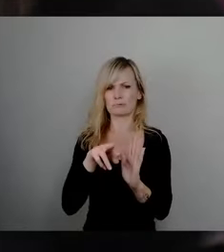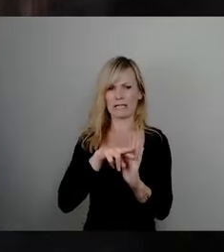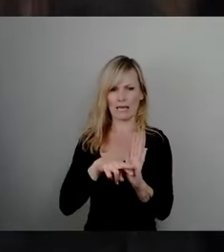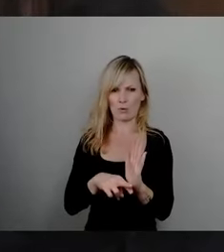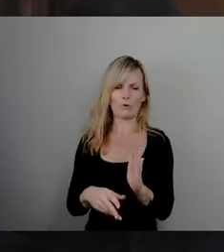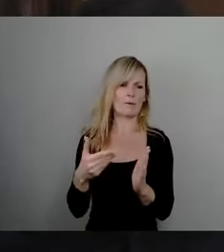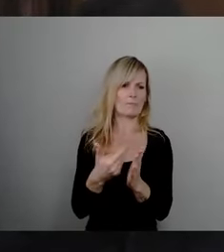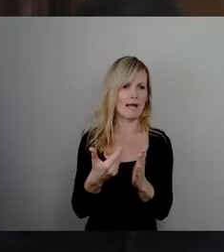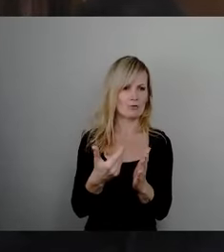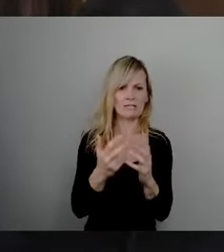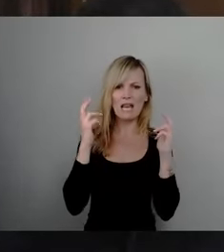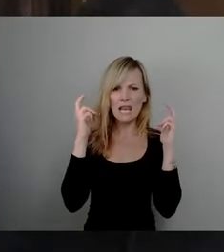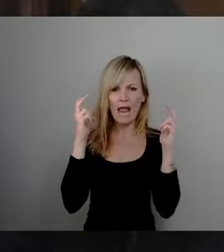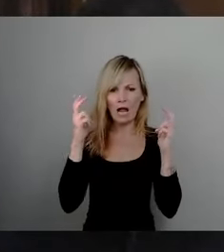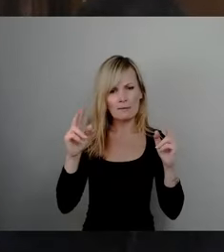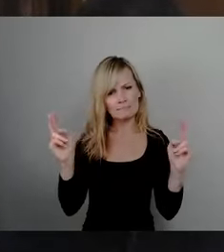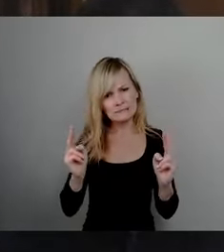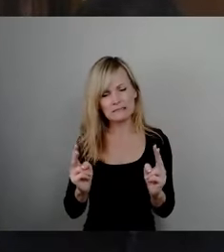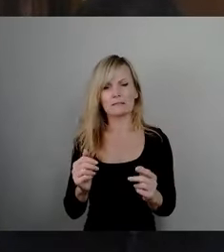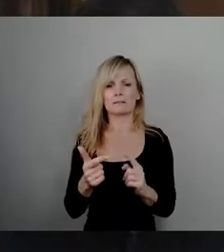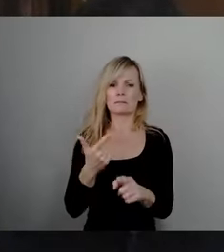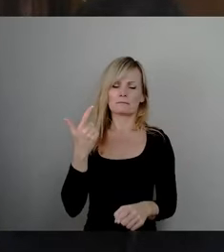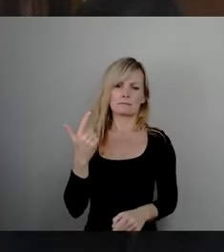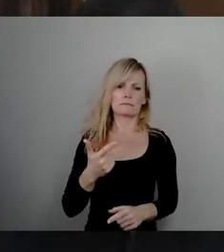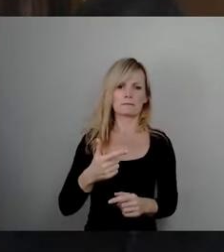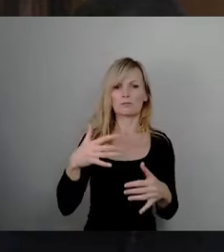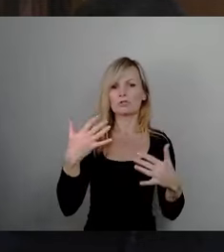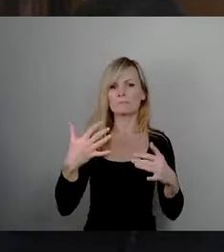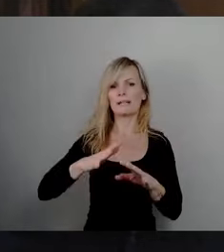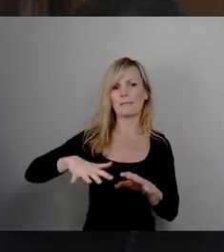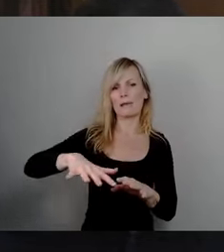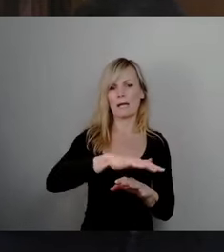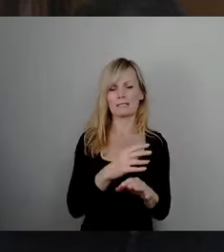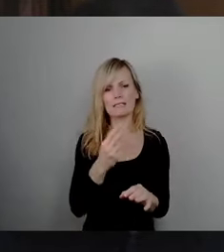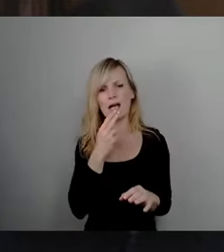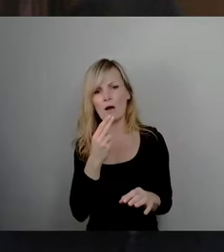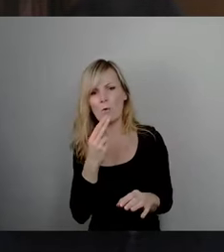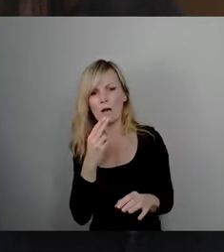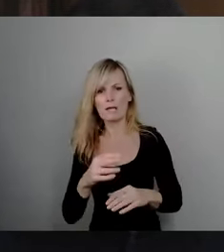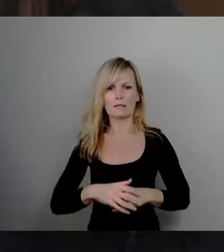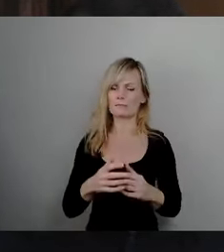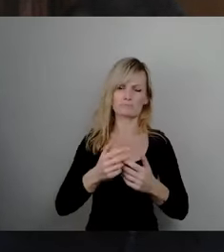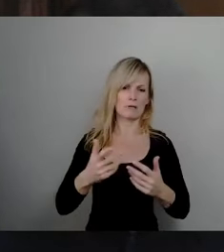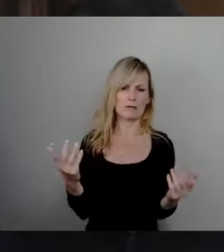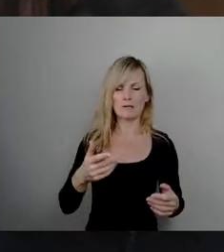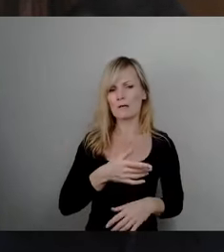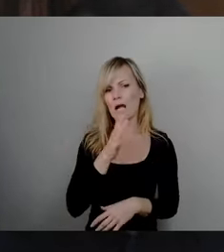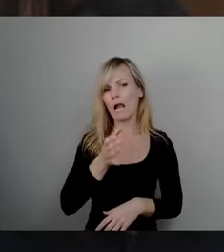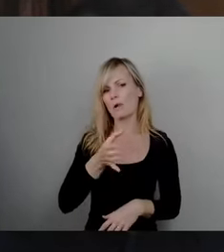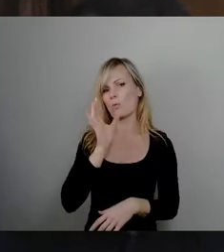Lärmbeeinträchtigungen, zum Rauchen auf Spielplätzen, zu Alkoholkonsum, zum Grillen an dafür